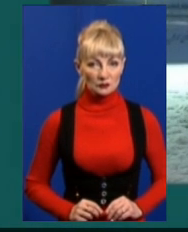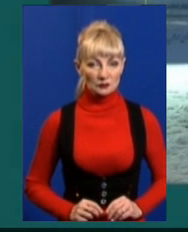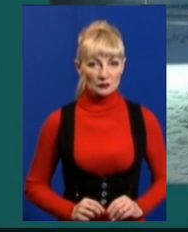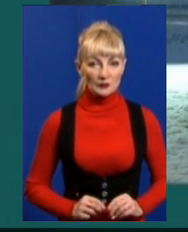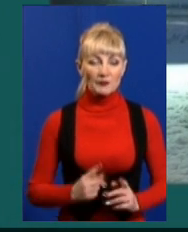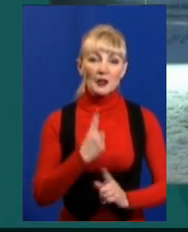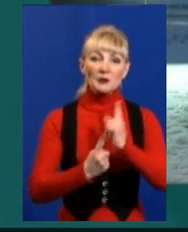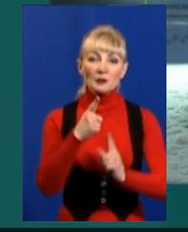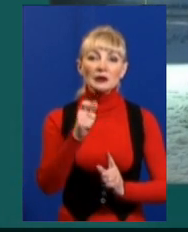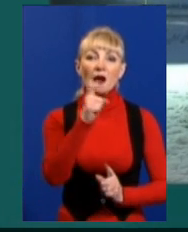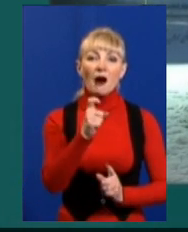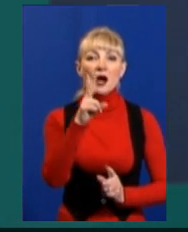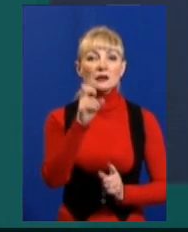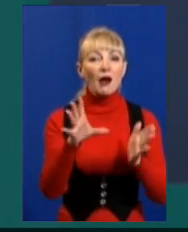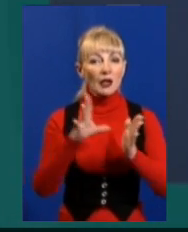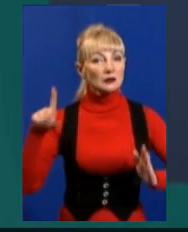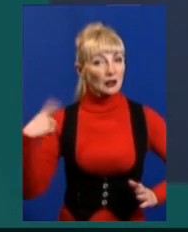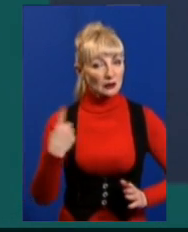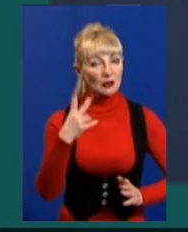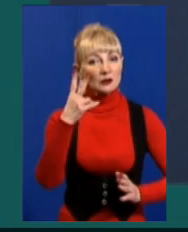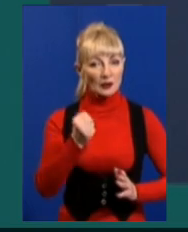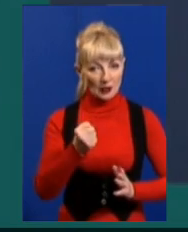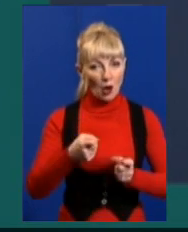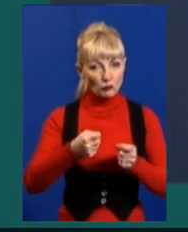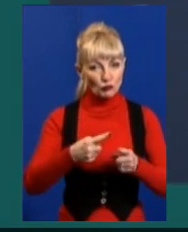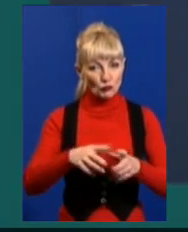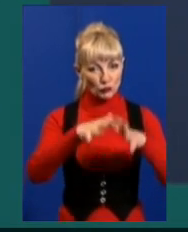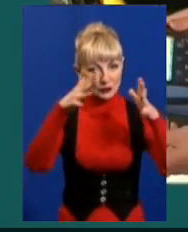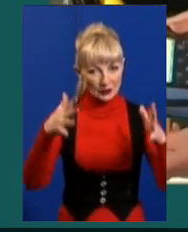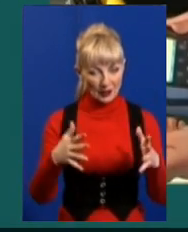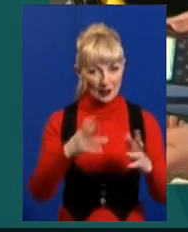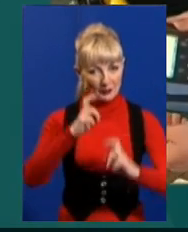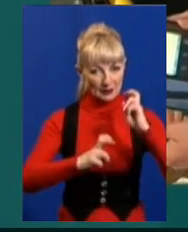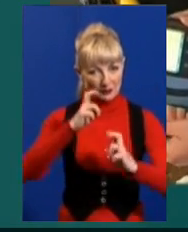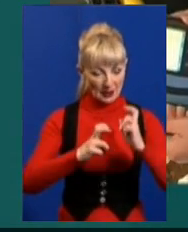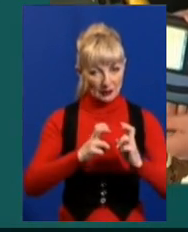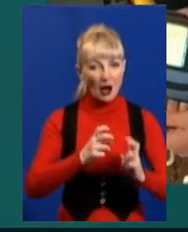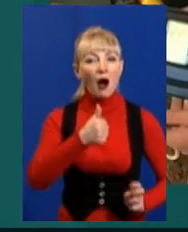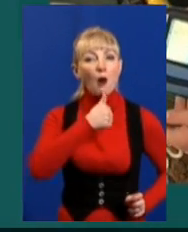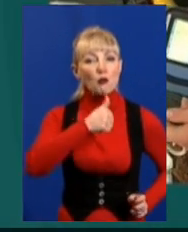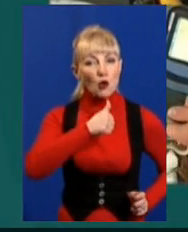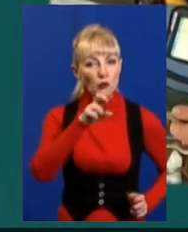Переробити газ на електроенергію. На сміттєвому полігоні під ргачами тестують біогаз.